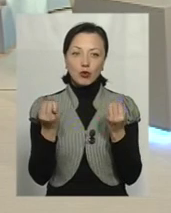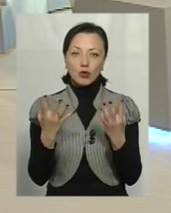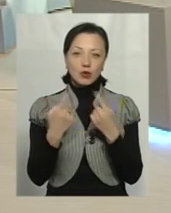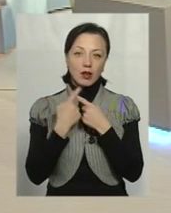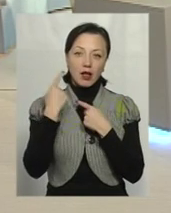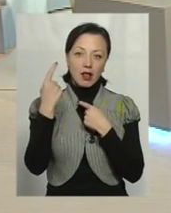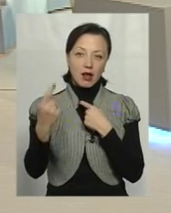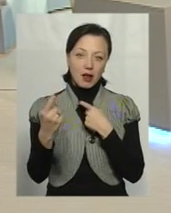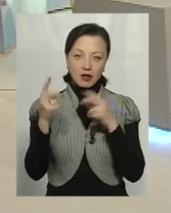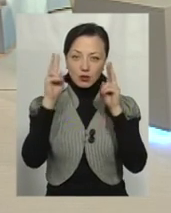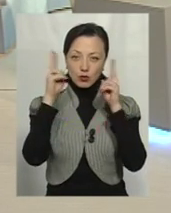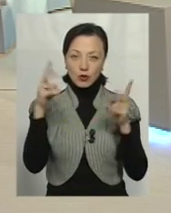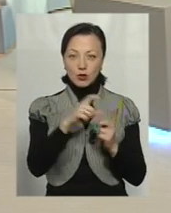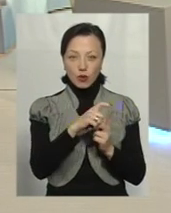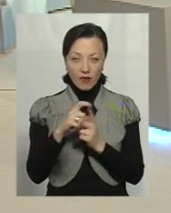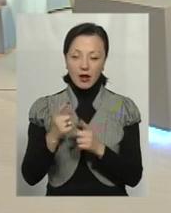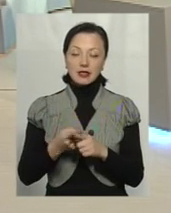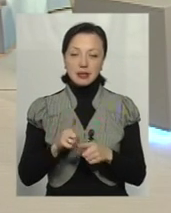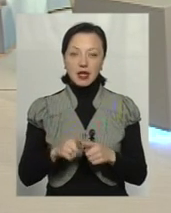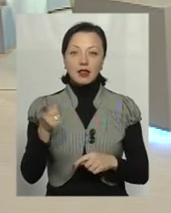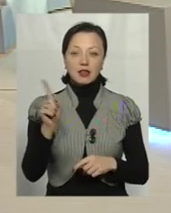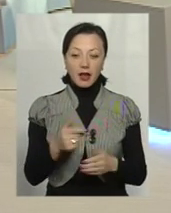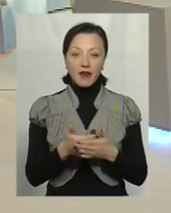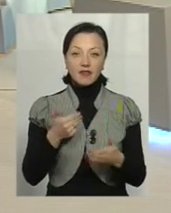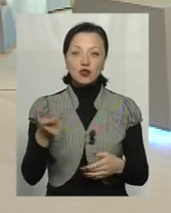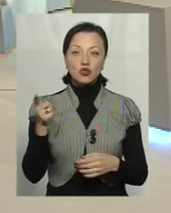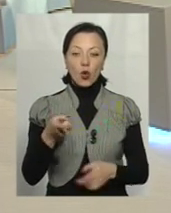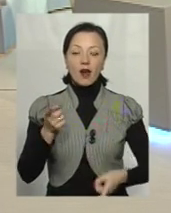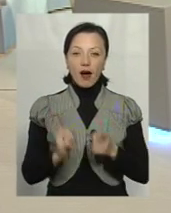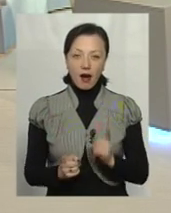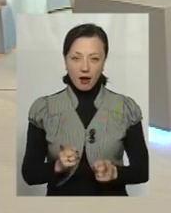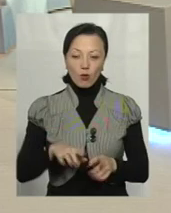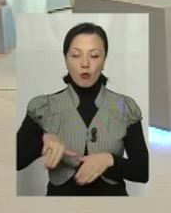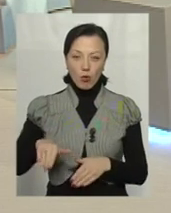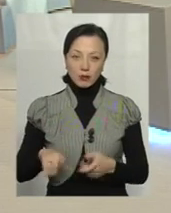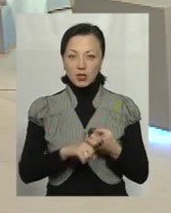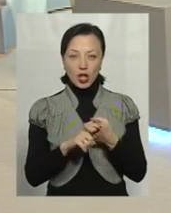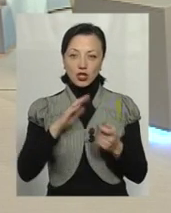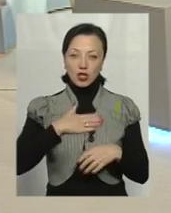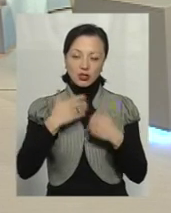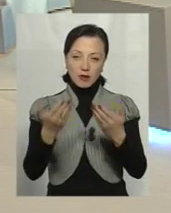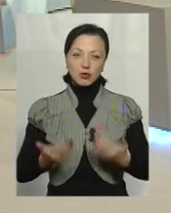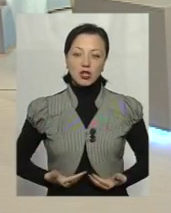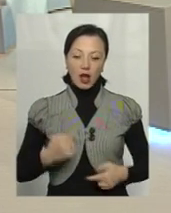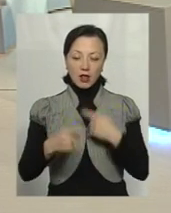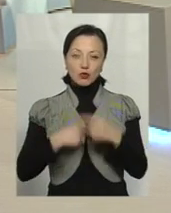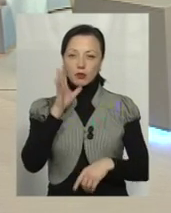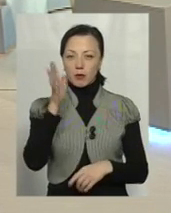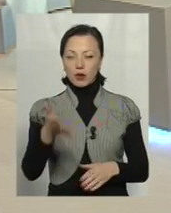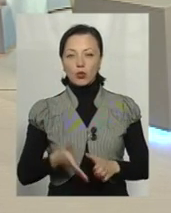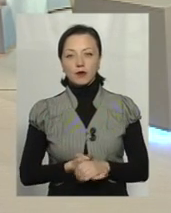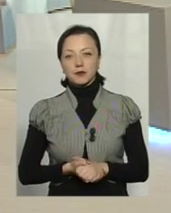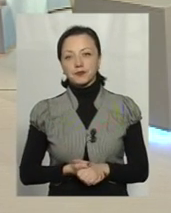далекі віртуальні, космічні слова. Це те, від чого реально приземлено потім залежить наше життя наступних 5 років